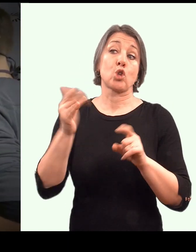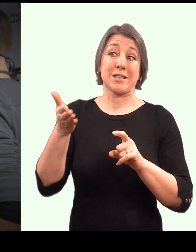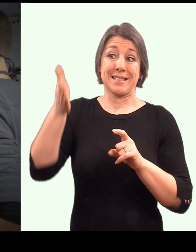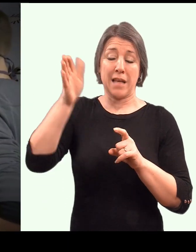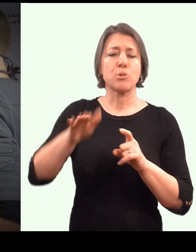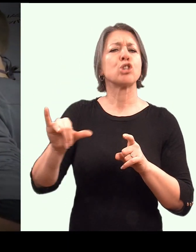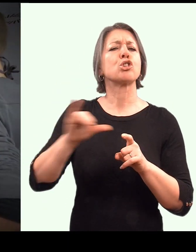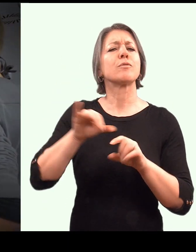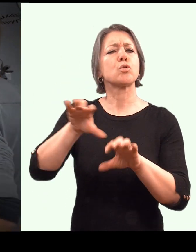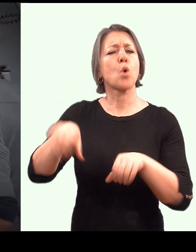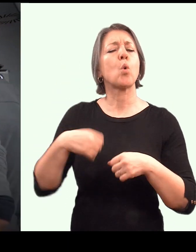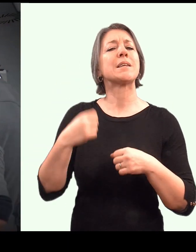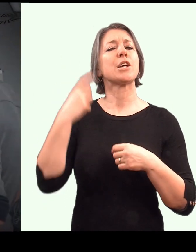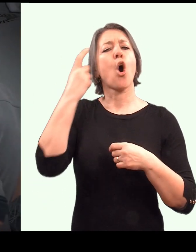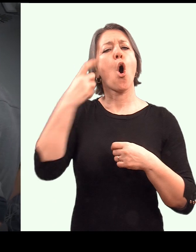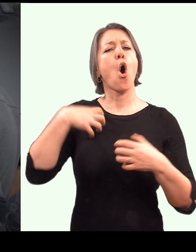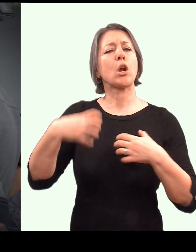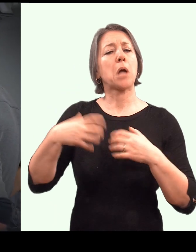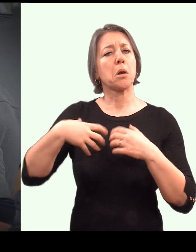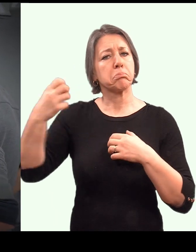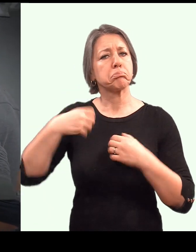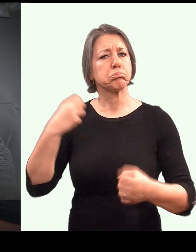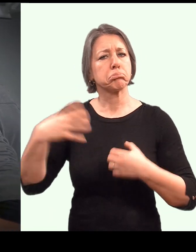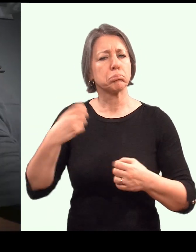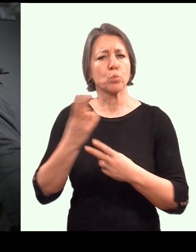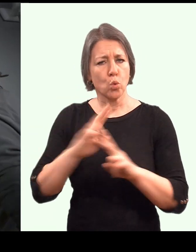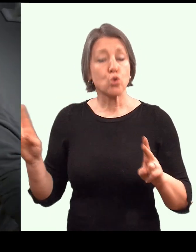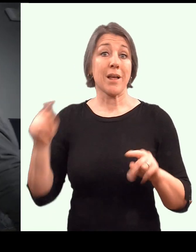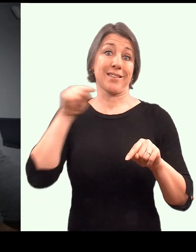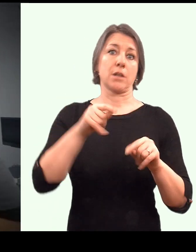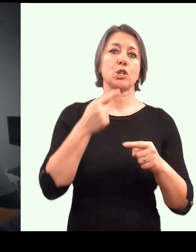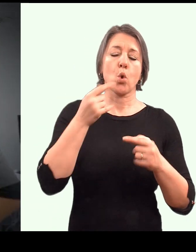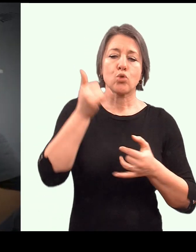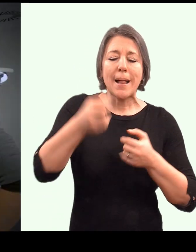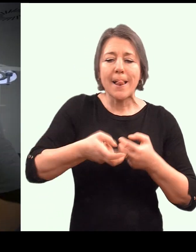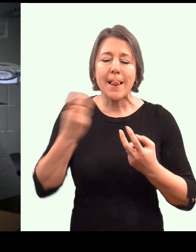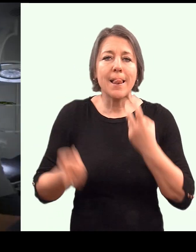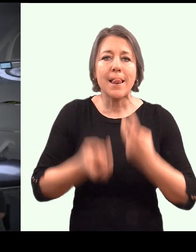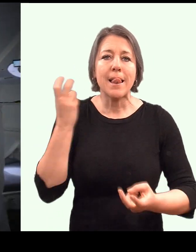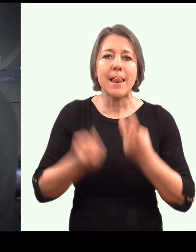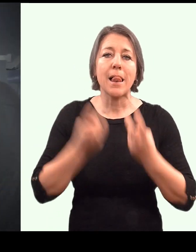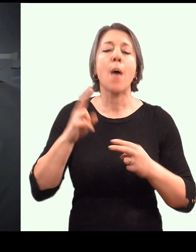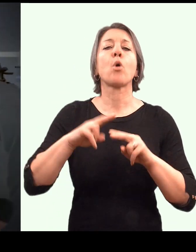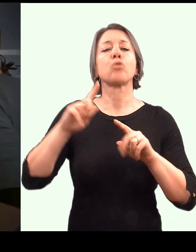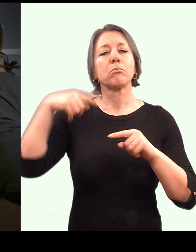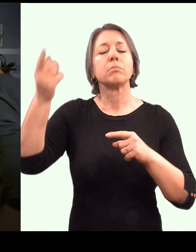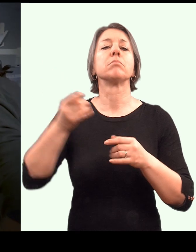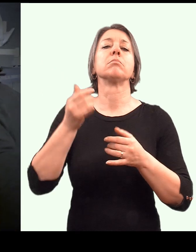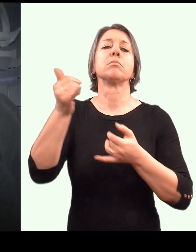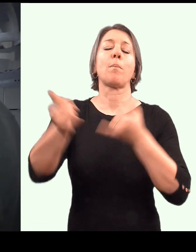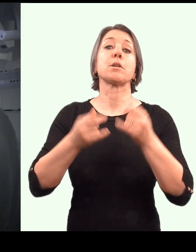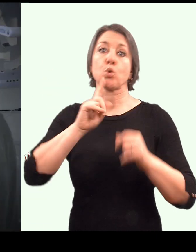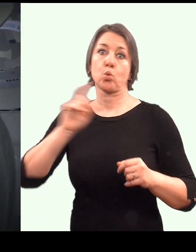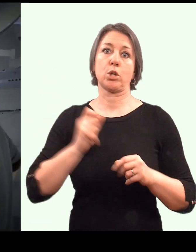ještě předtím, než pojdou potom operovat skutečné pacienty. A tohle už vypadá jako pitevní stůl?